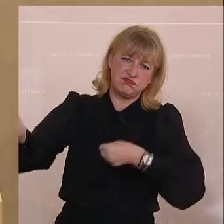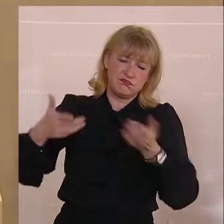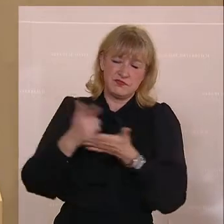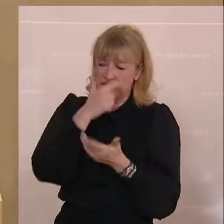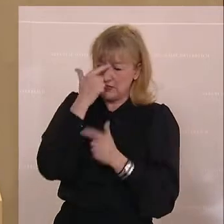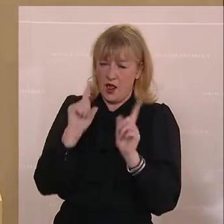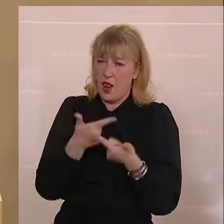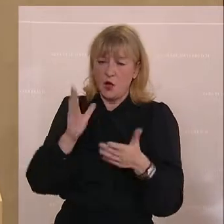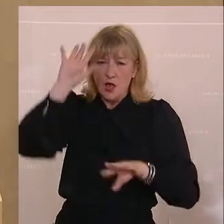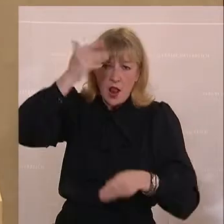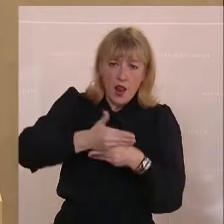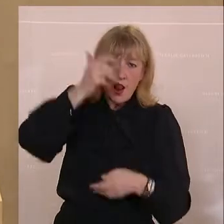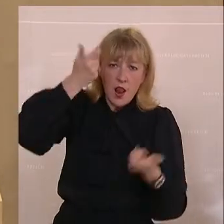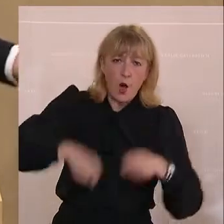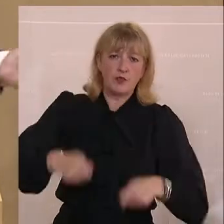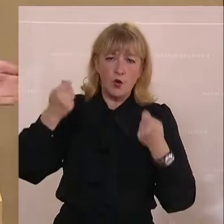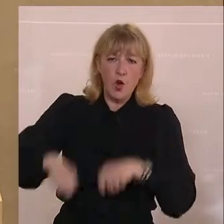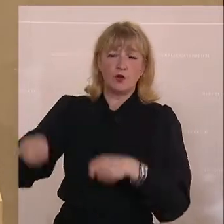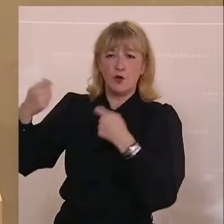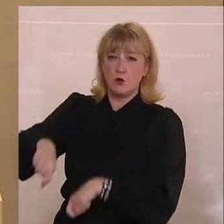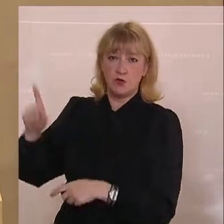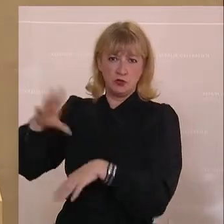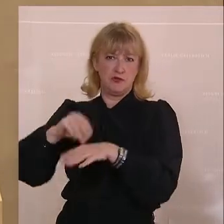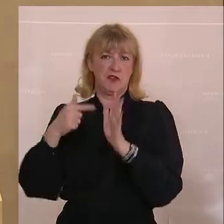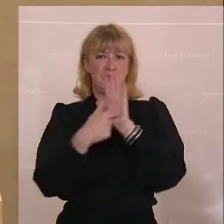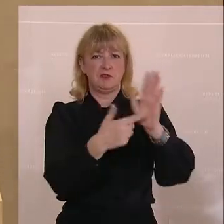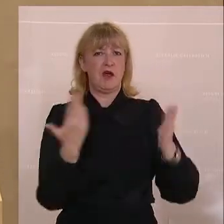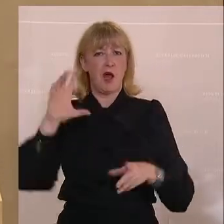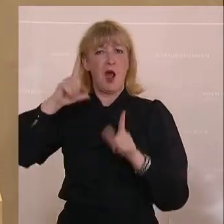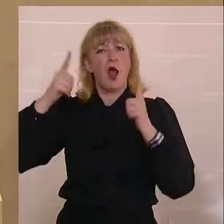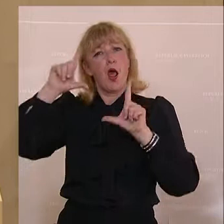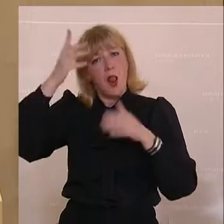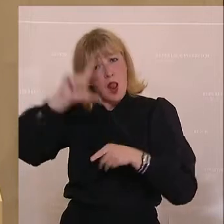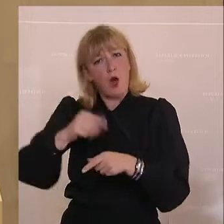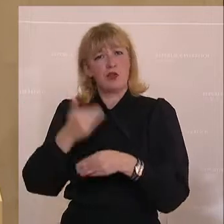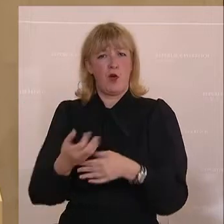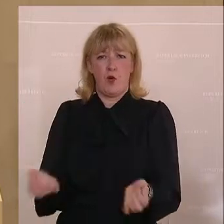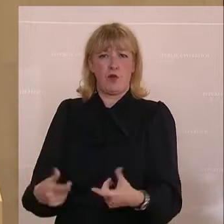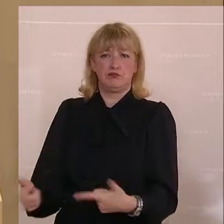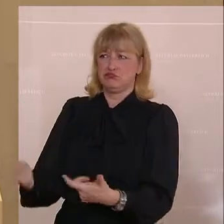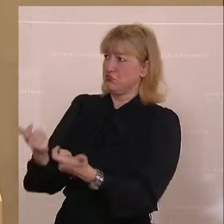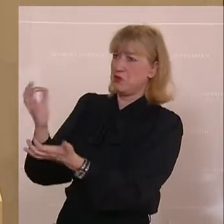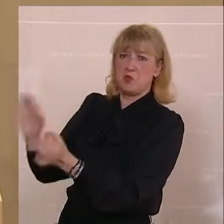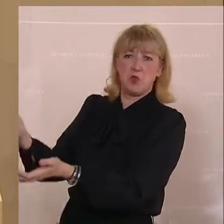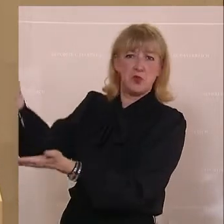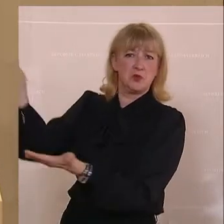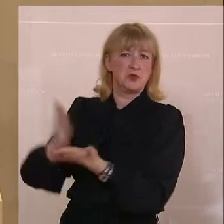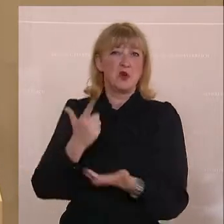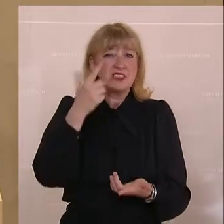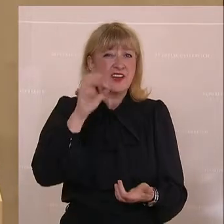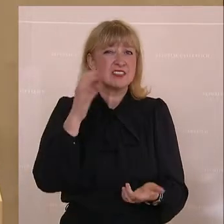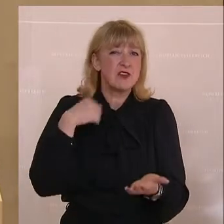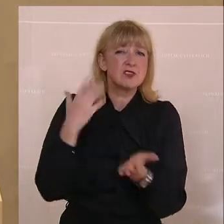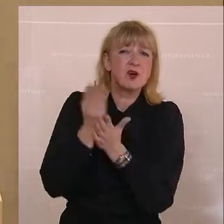sinnlosen Lockdowns gemacht haben. Schweden hat vorgezeigt, dass es auch ohne Lockdowns gegangen wäre. Wir haben schon 2020 darauf hingewiesen,